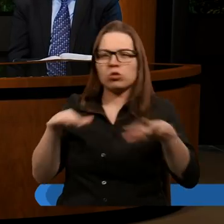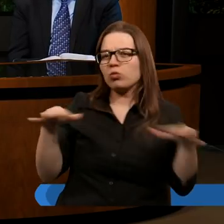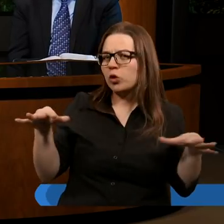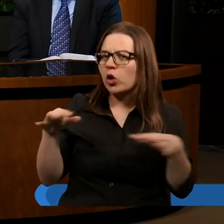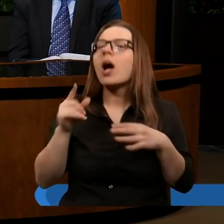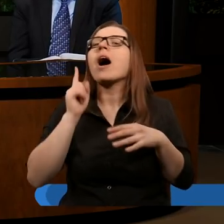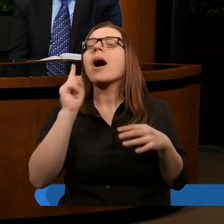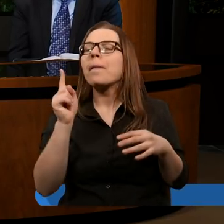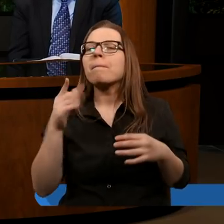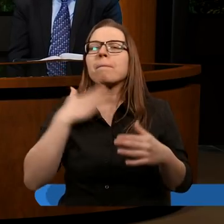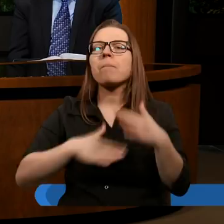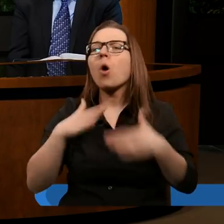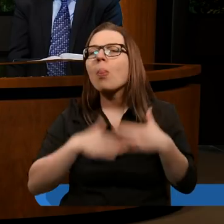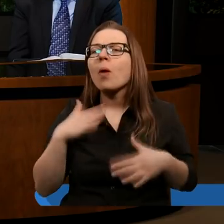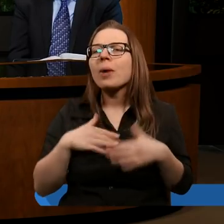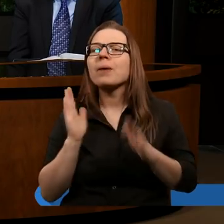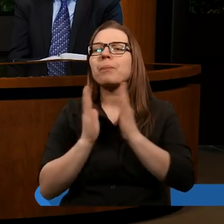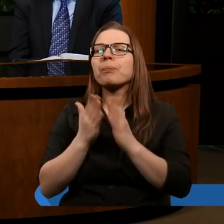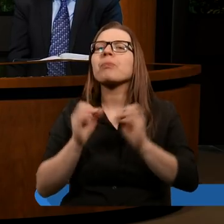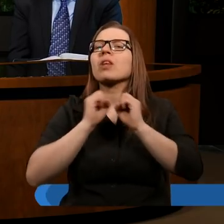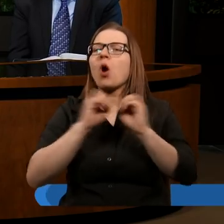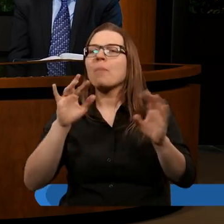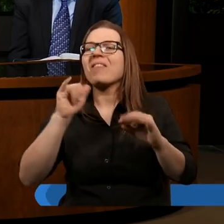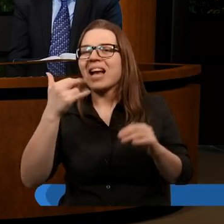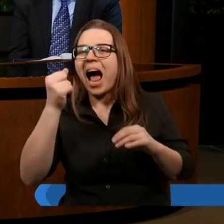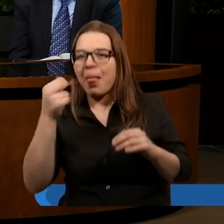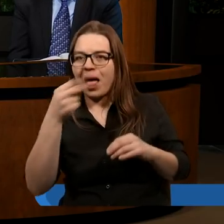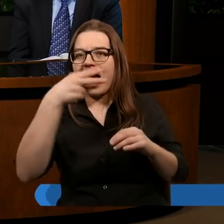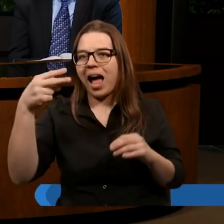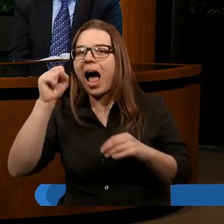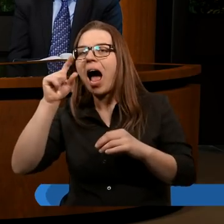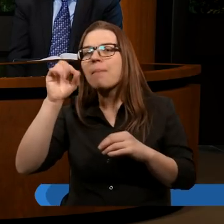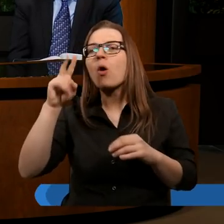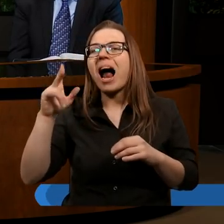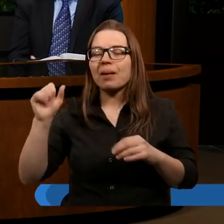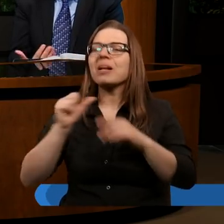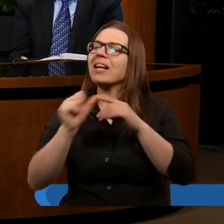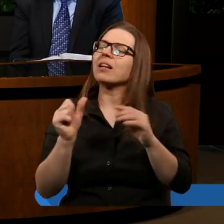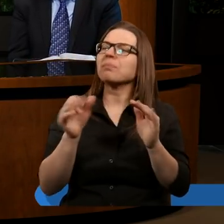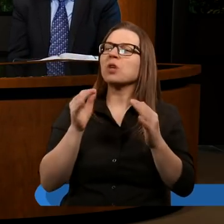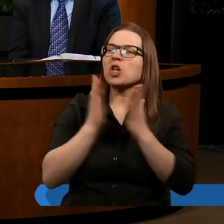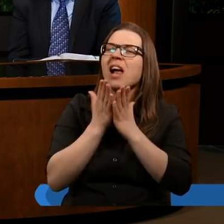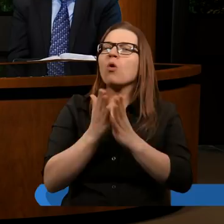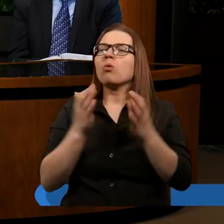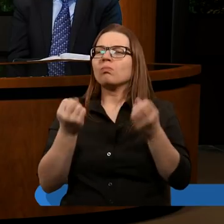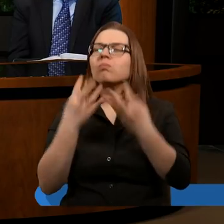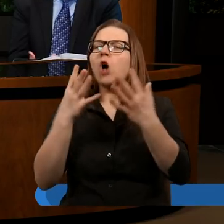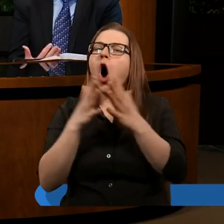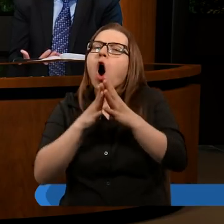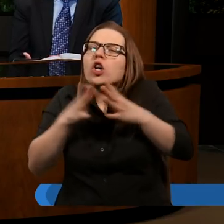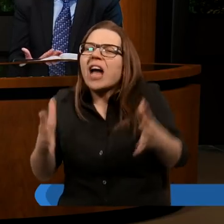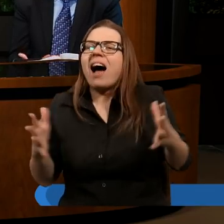Bardzo mi się podoba to, że Księga Apokalipsy czy Objawienia jest taką otwartą księgą i choć, tak jak Igor powiedział, niewiele